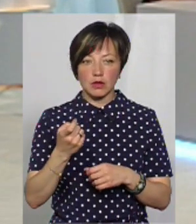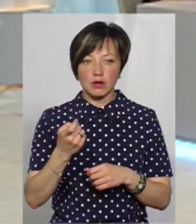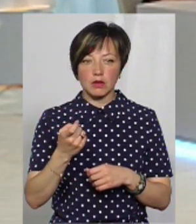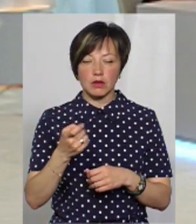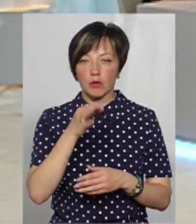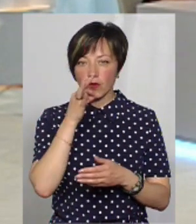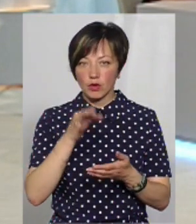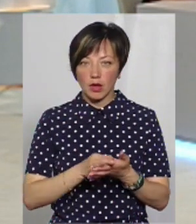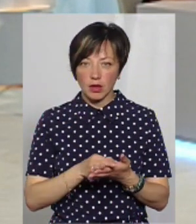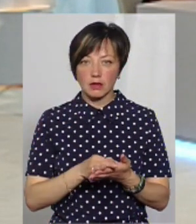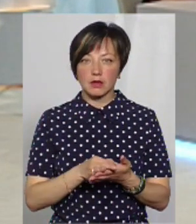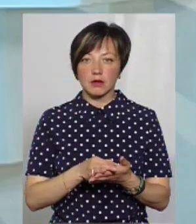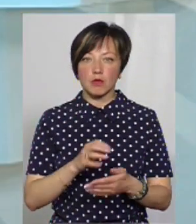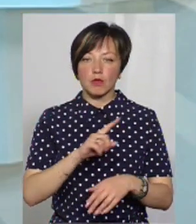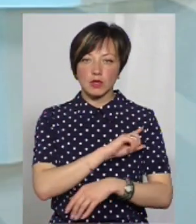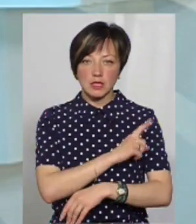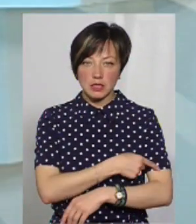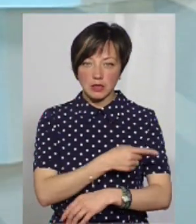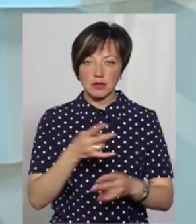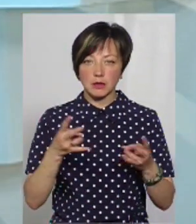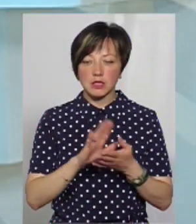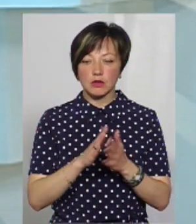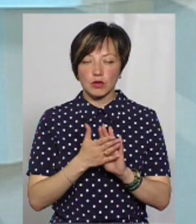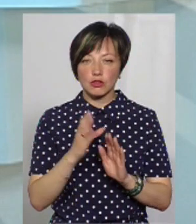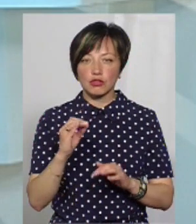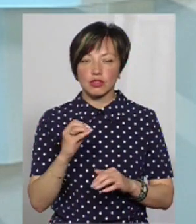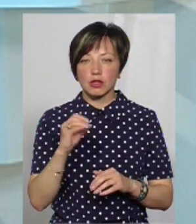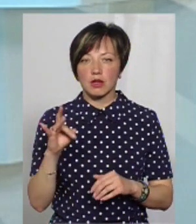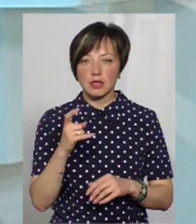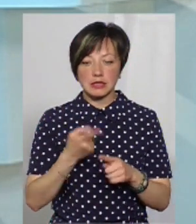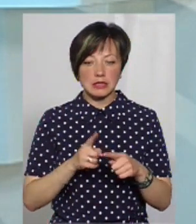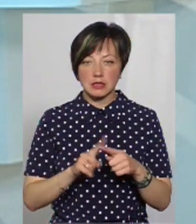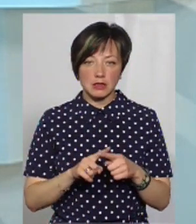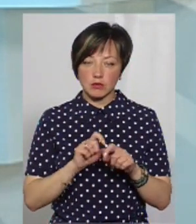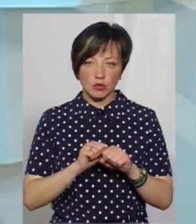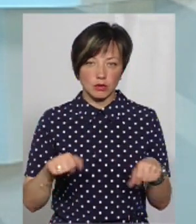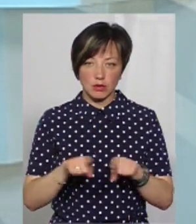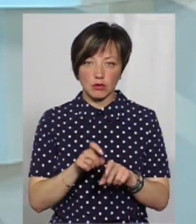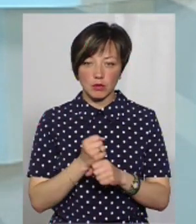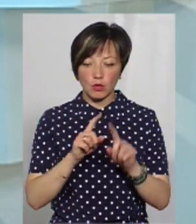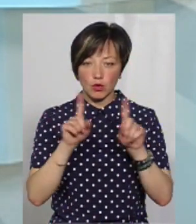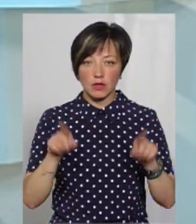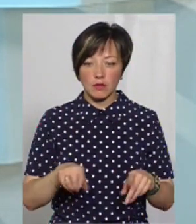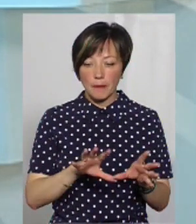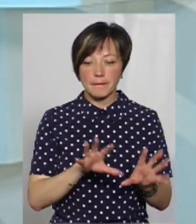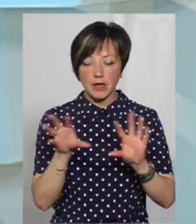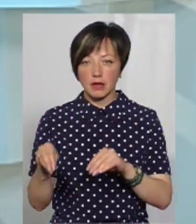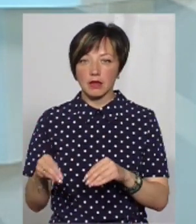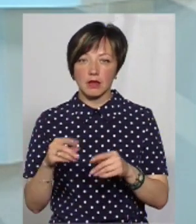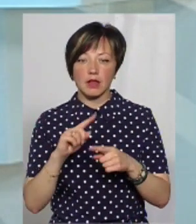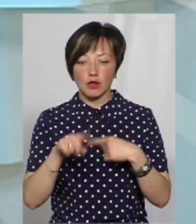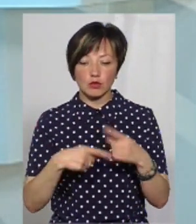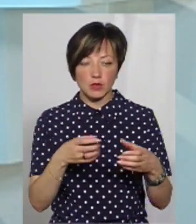наголошено про ту відповідальність її посилення, тому що ситуація, ще раз скажу, що це є неприпустимо. Ці путівки будуть перенесені в наступні